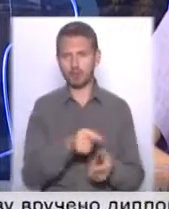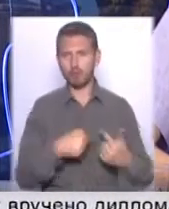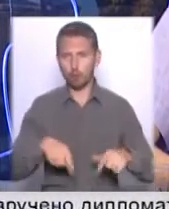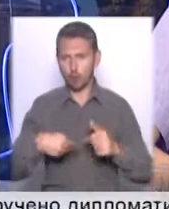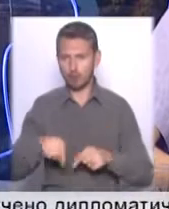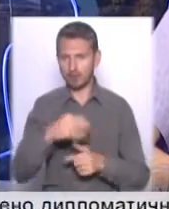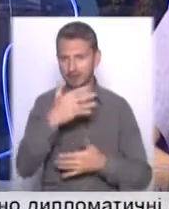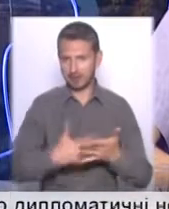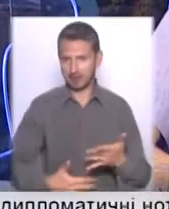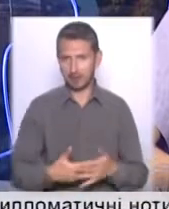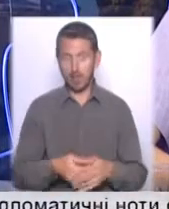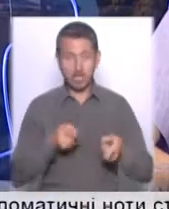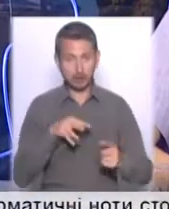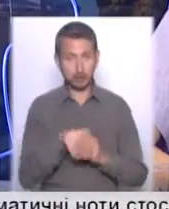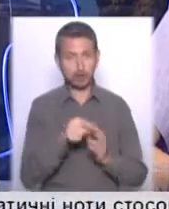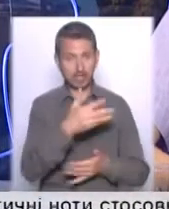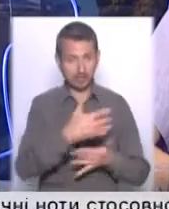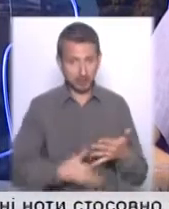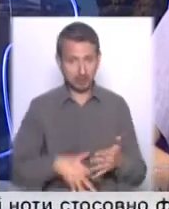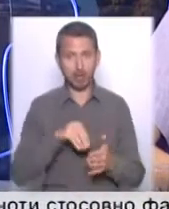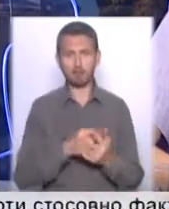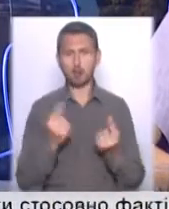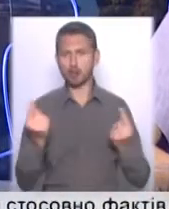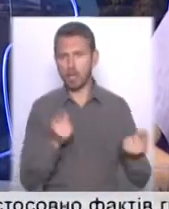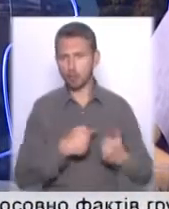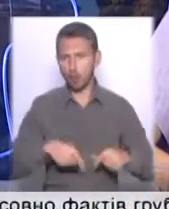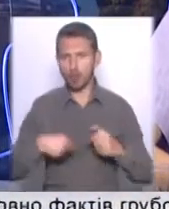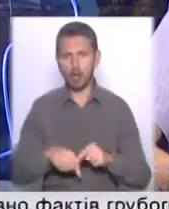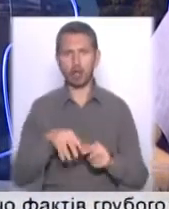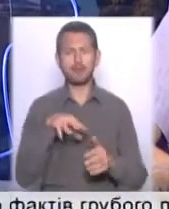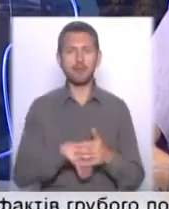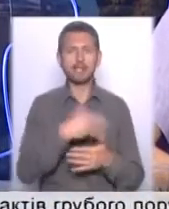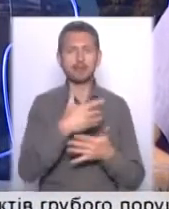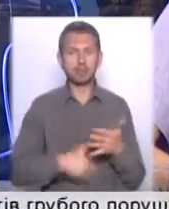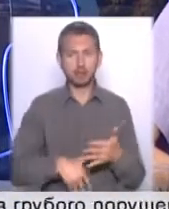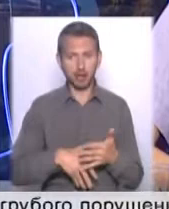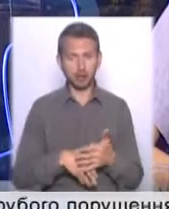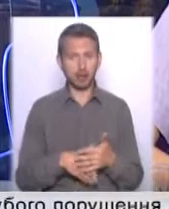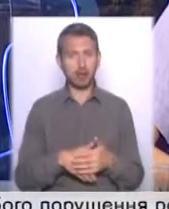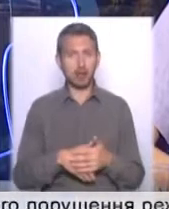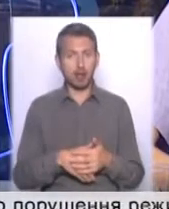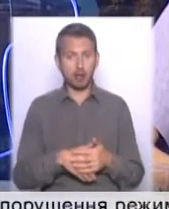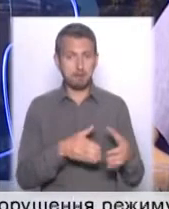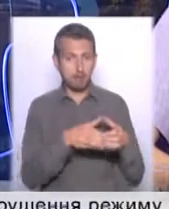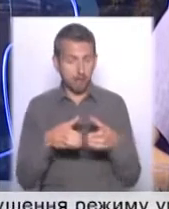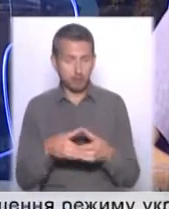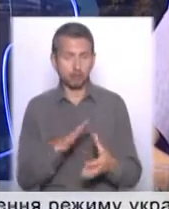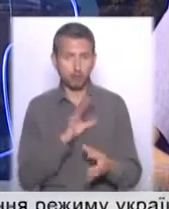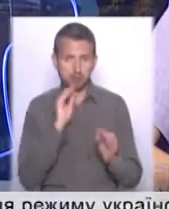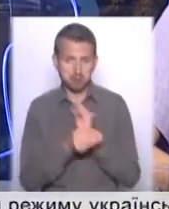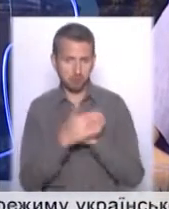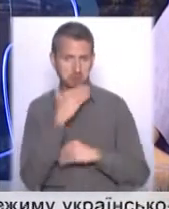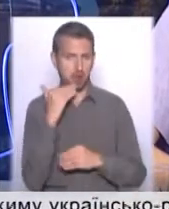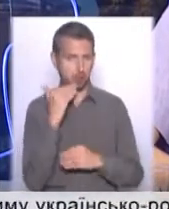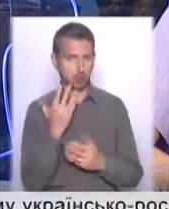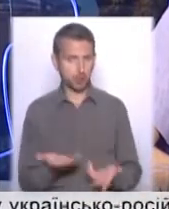списки. Тому що дійсно в цих списках і в мажоритарних округах, і в списках в частині після п'ятірки дуже було приховано всяких троянських конів.